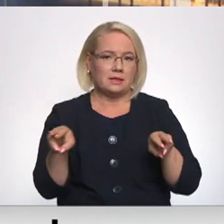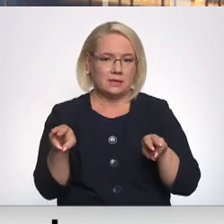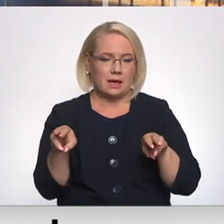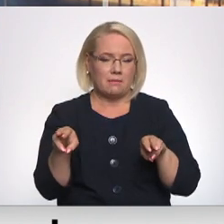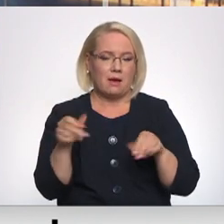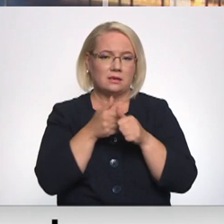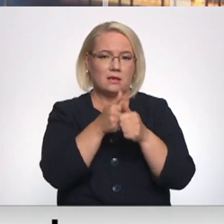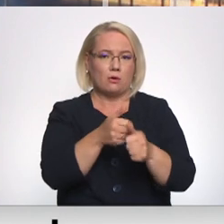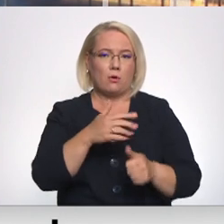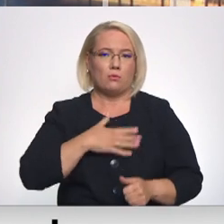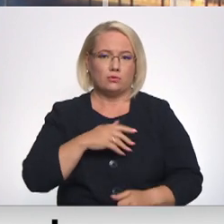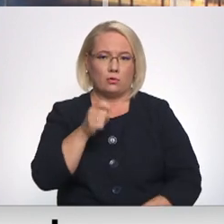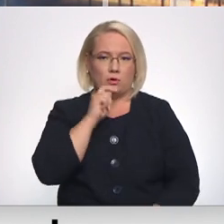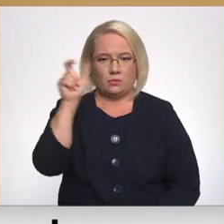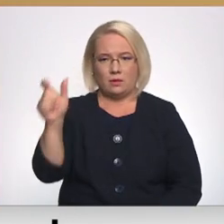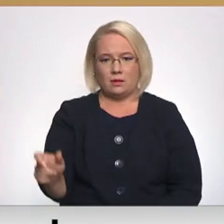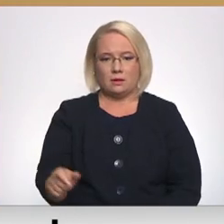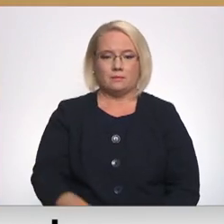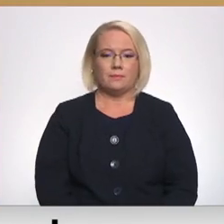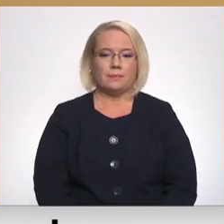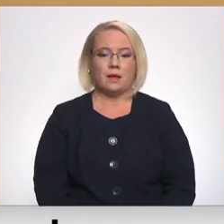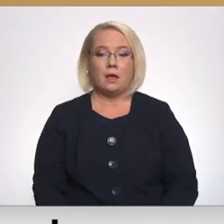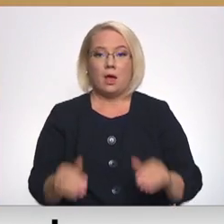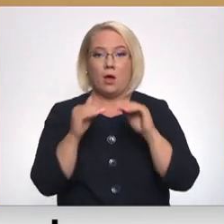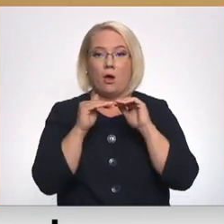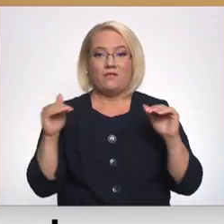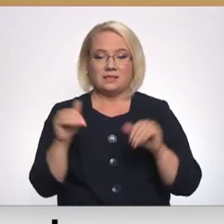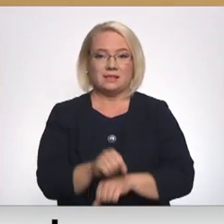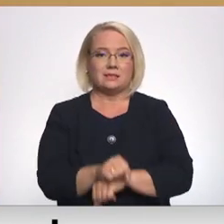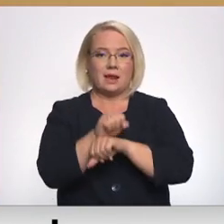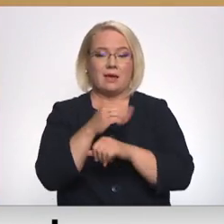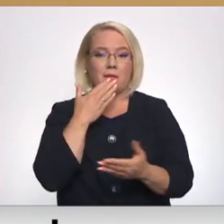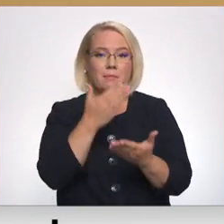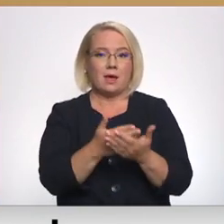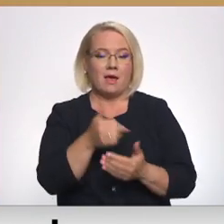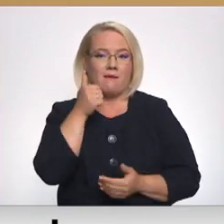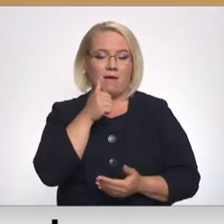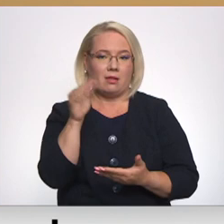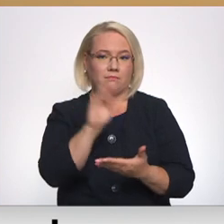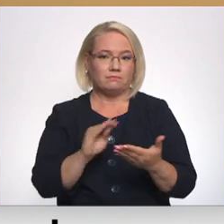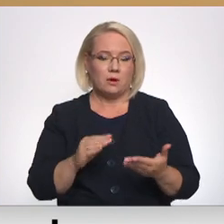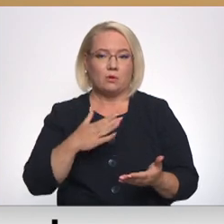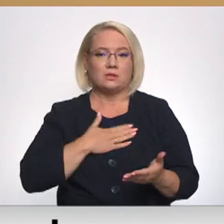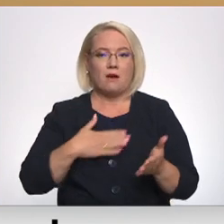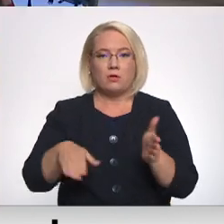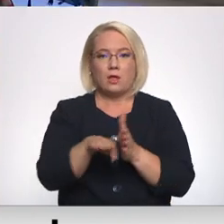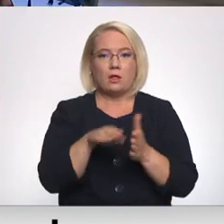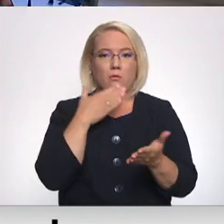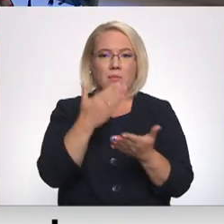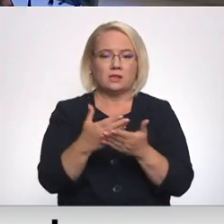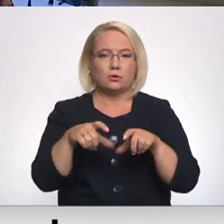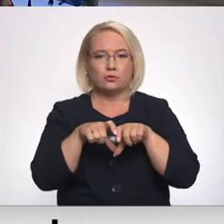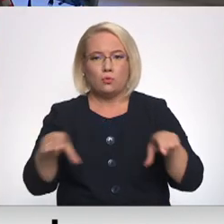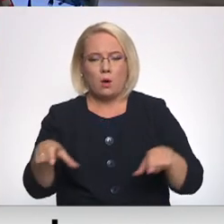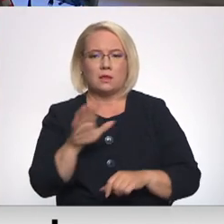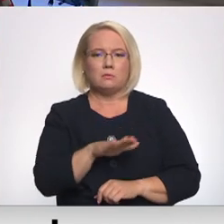tematam seko Vita Anstrata. Oficiālais streika pieteikums vēl top, un savu dalību piesaka gan skolas, gan